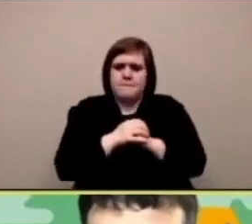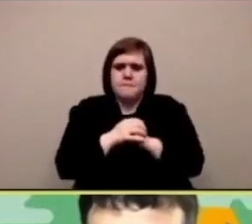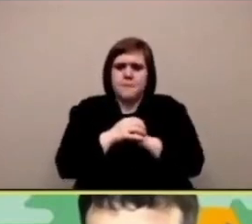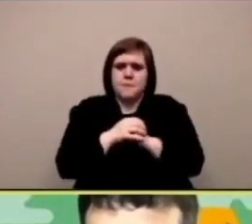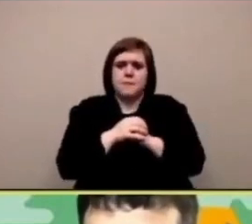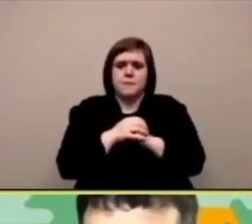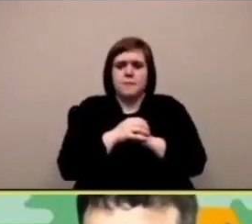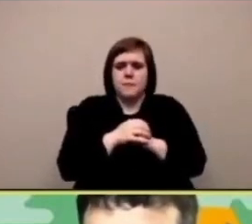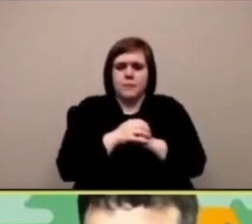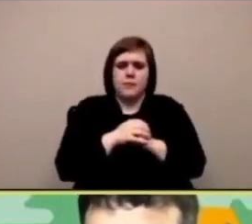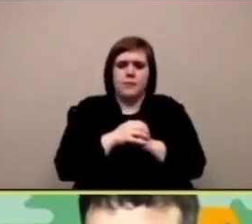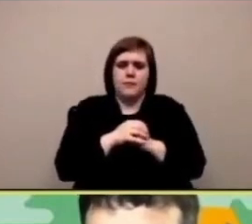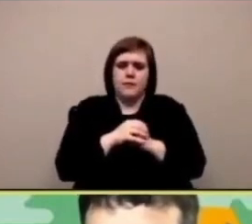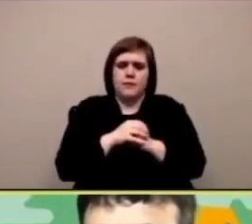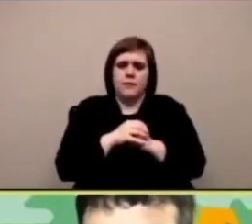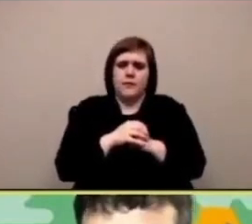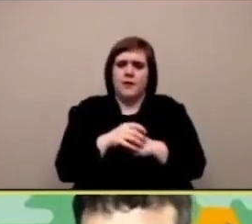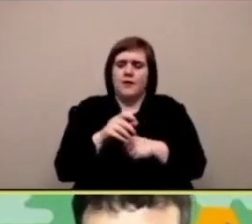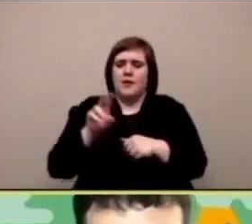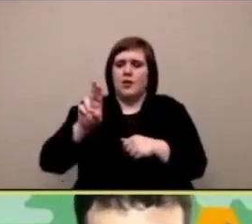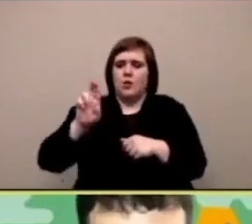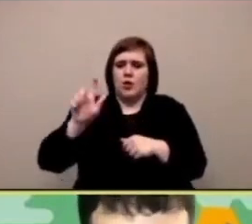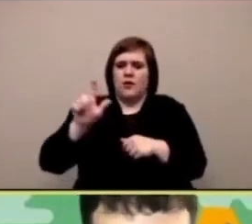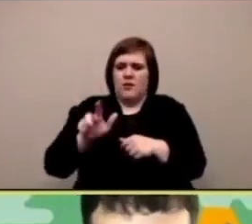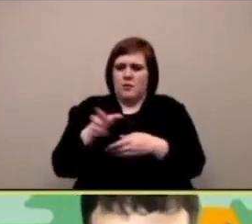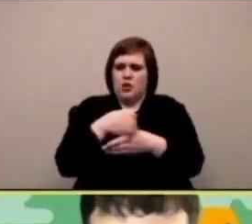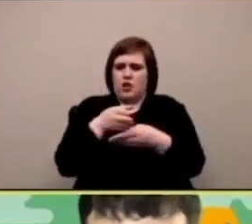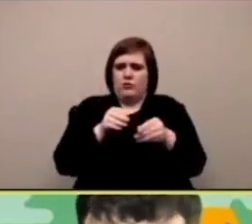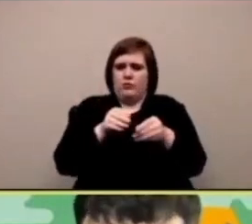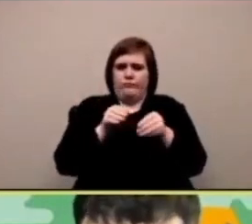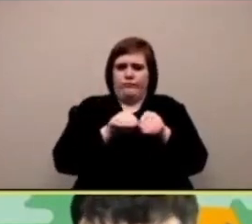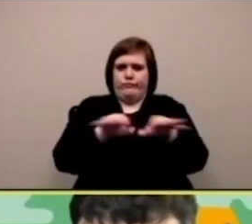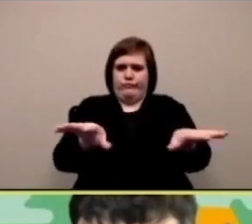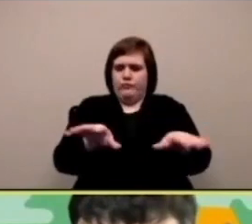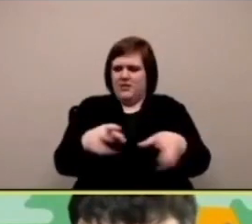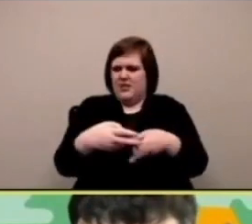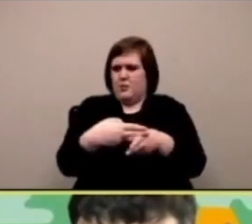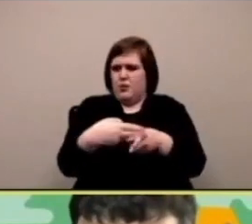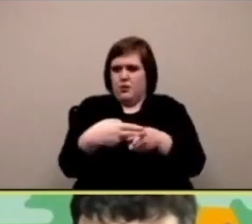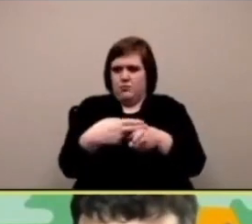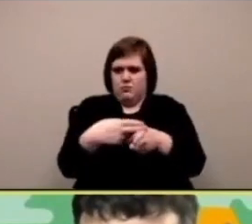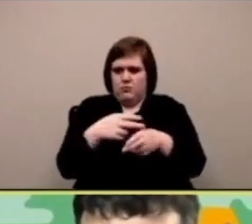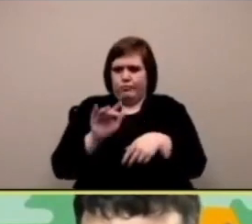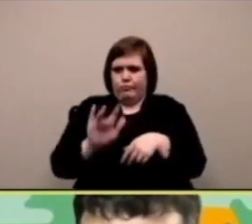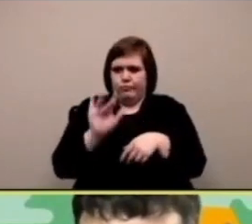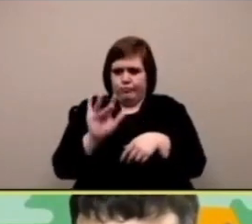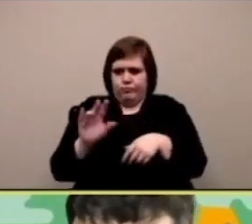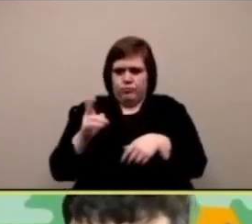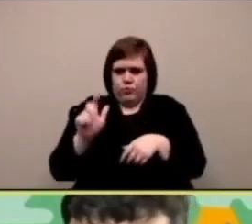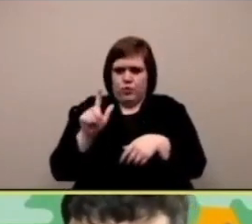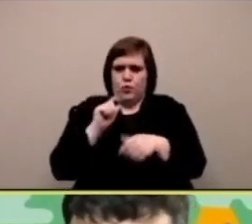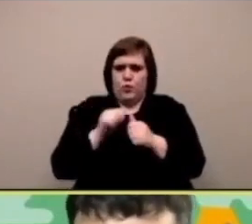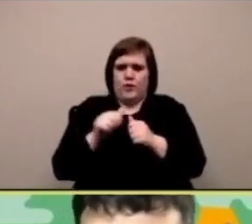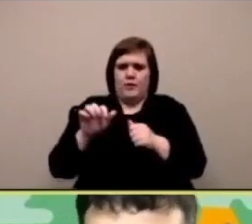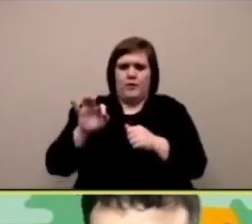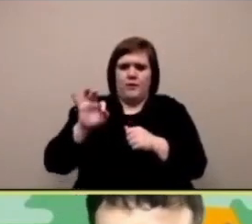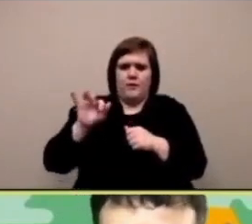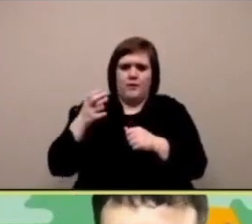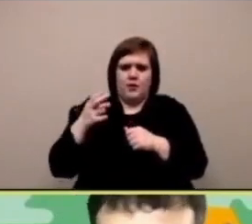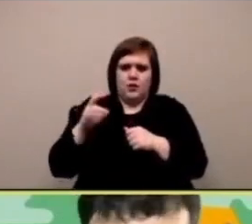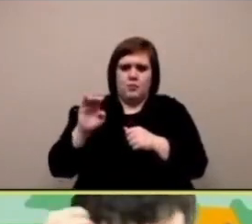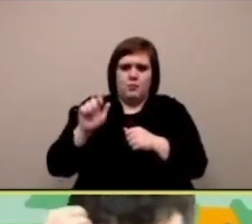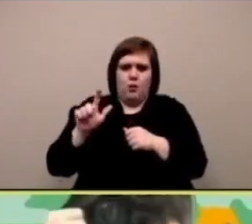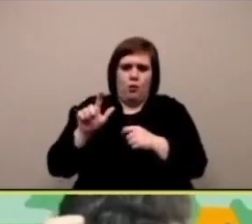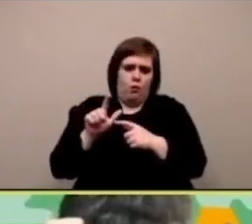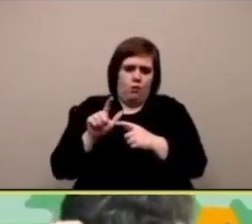ma a noi ci piacerebbe di più giocare di più con questo per vedere cosa possiamo far di possibile cioè